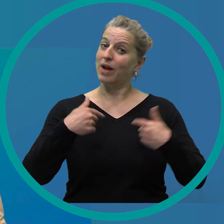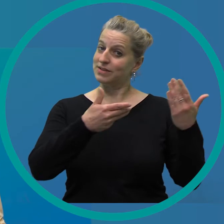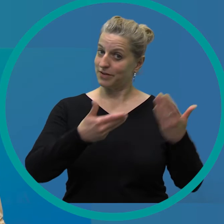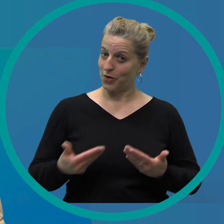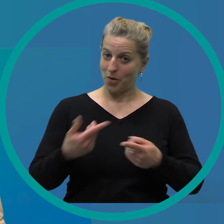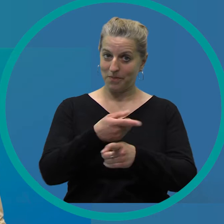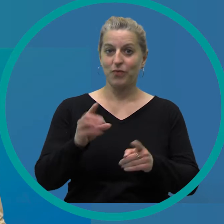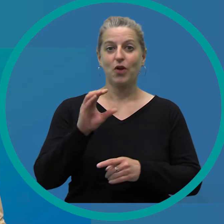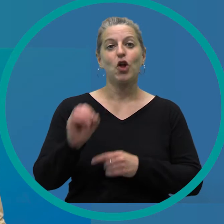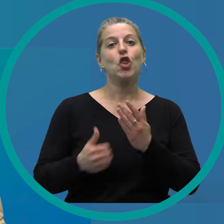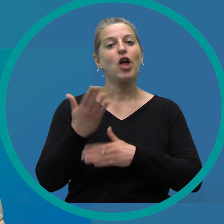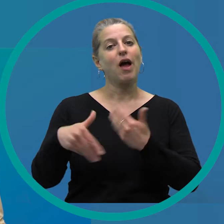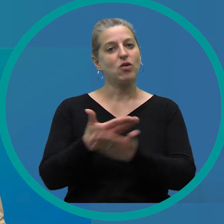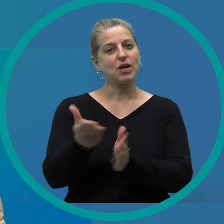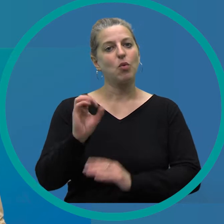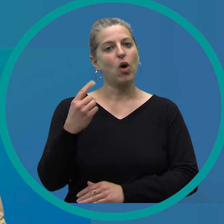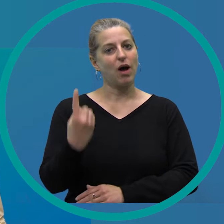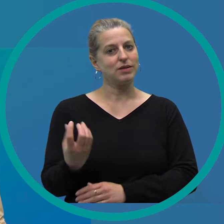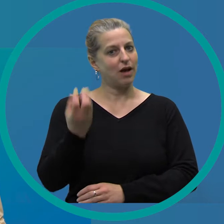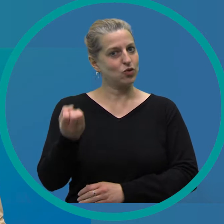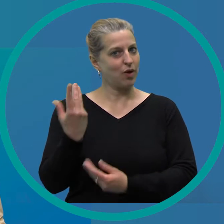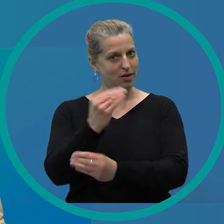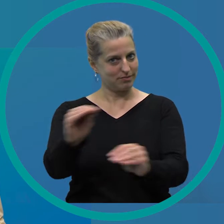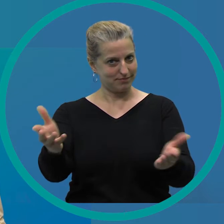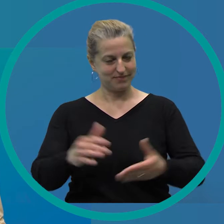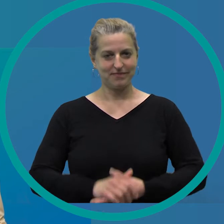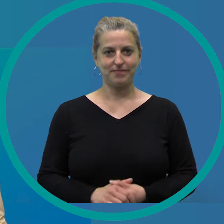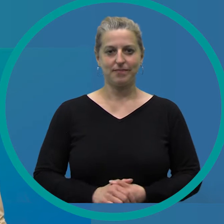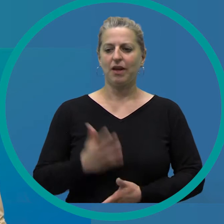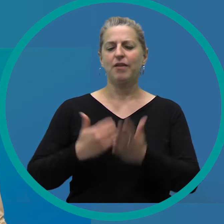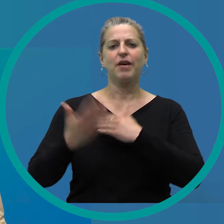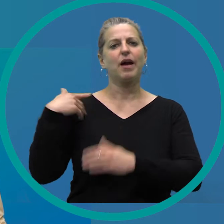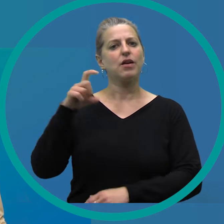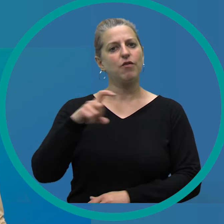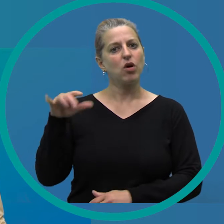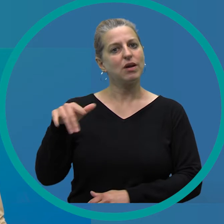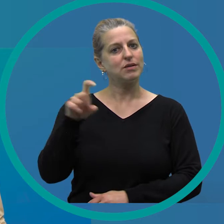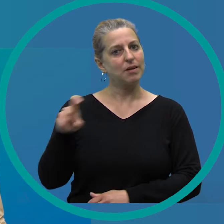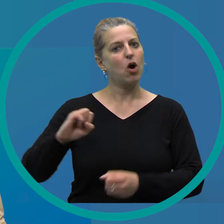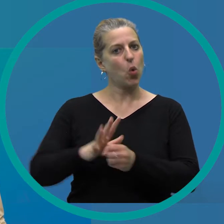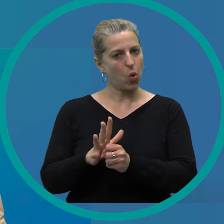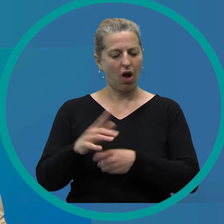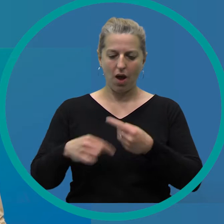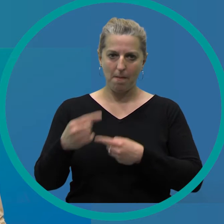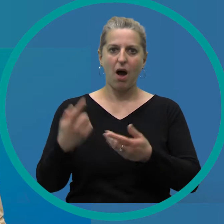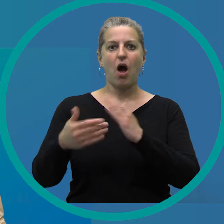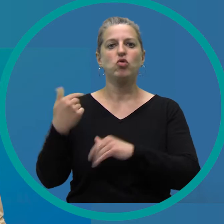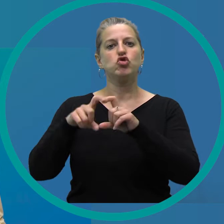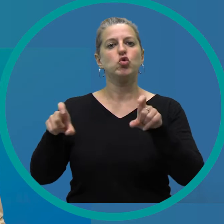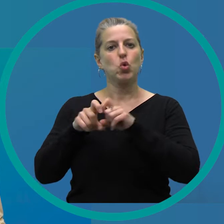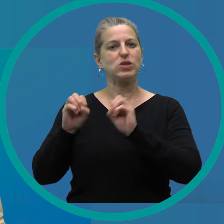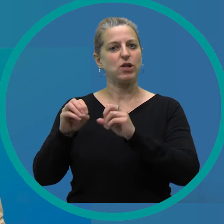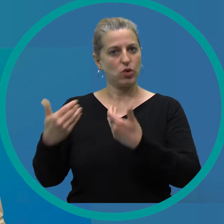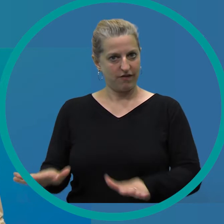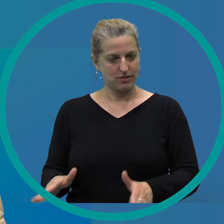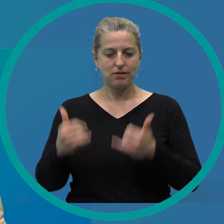Hallo und herzlich willkommen zu einer neuen Ausgabe von U1 aktuell. Nachdem wir in den letzten Wochen zum Thema Corona direkt aus